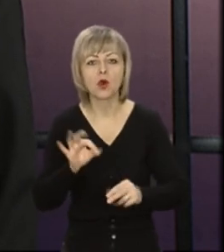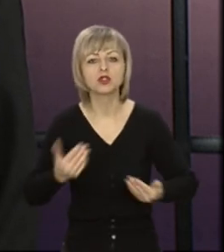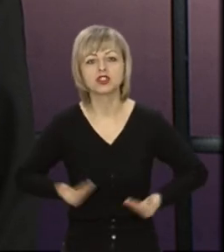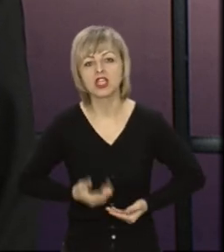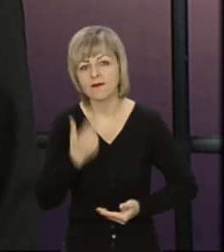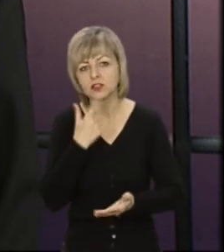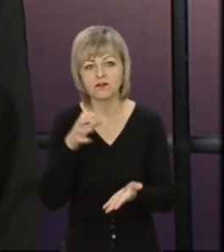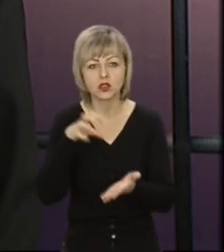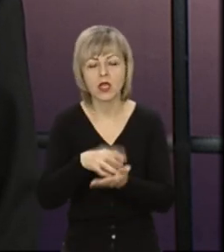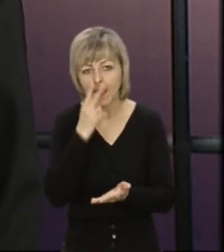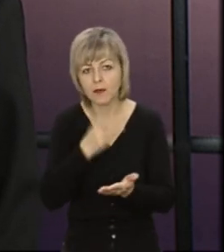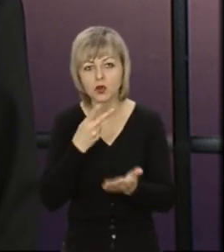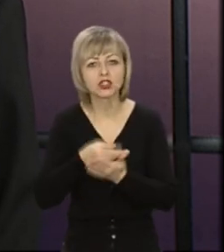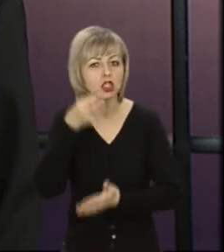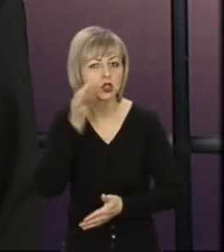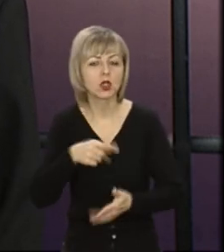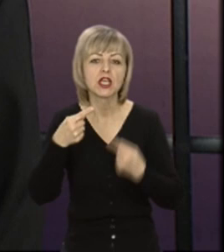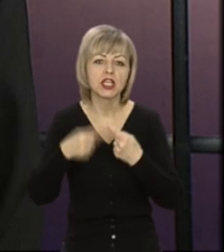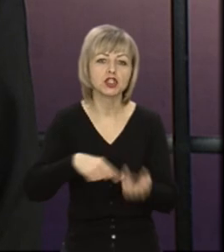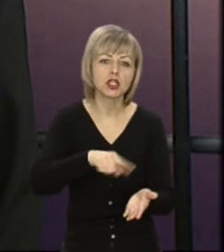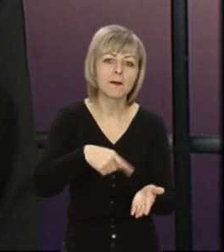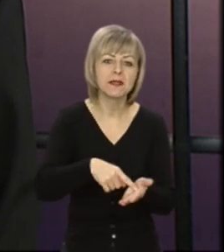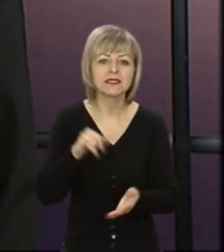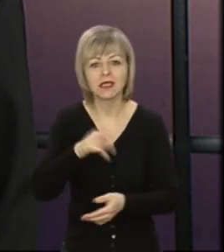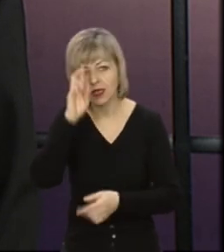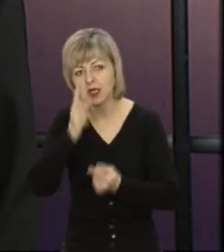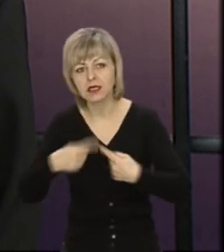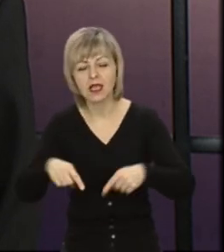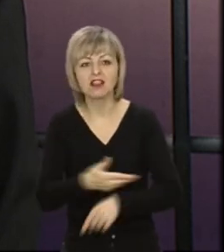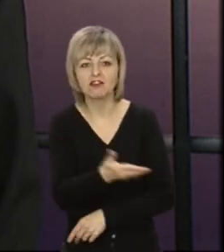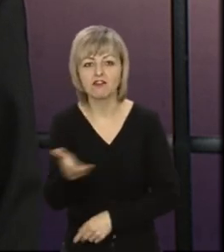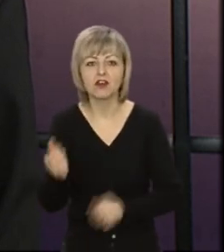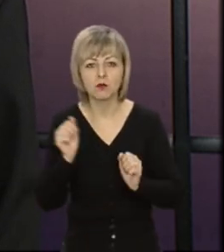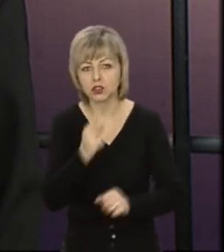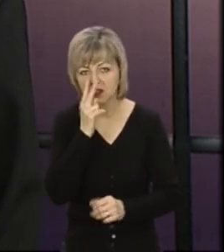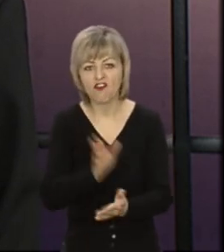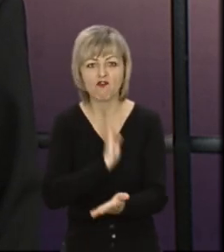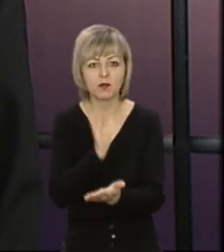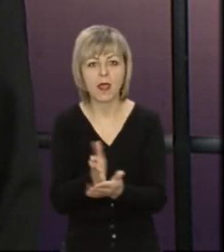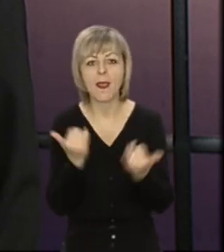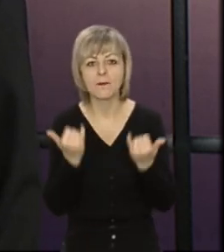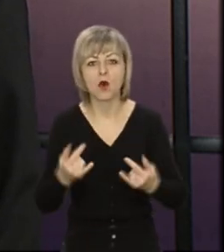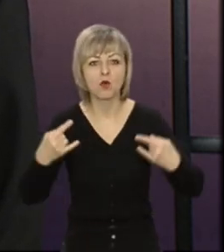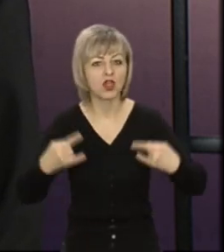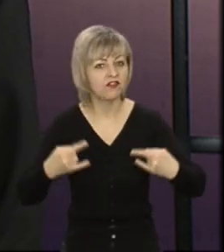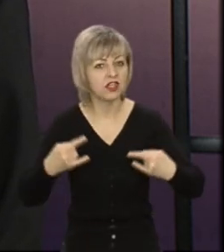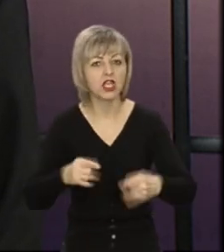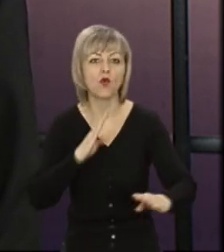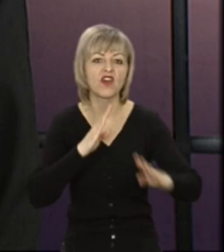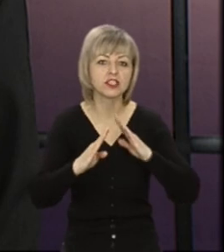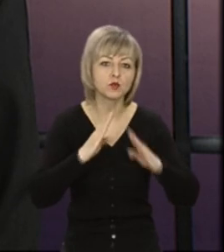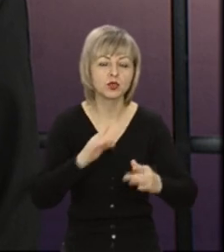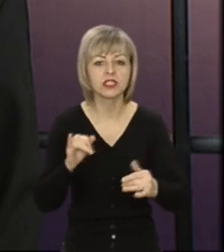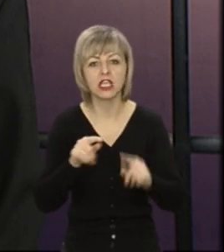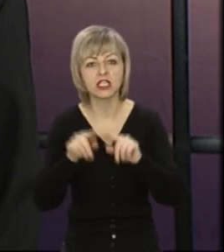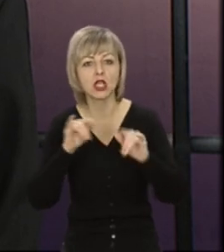та показати досвід інших міст та країн. Я нагадаю, що ви можете дивитися нас у прямому ефірі у Фейсбуці